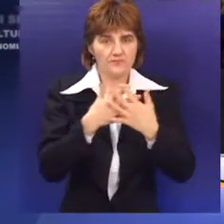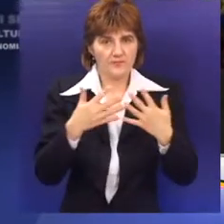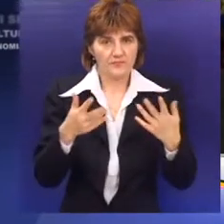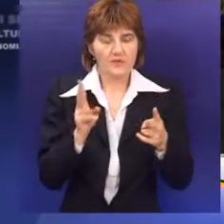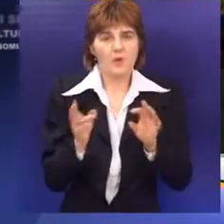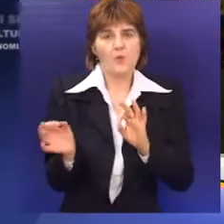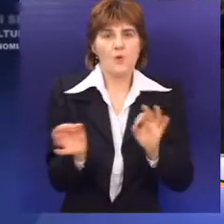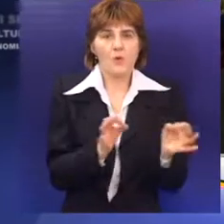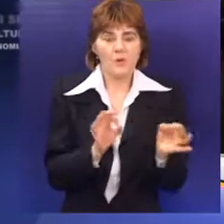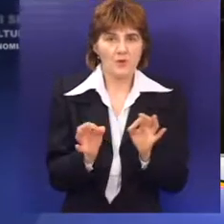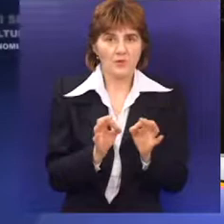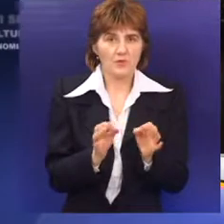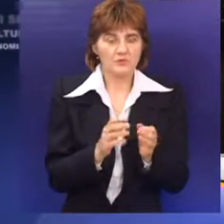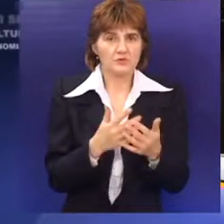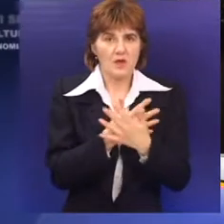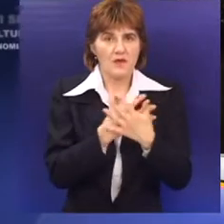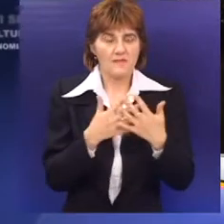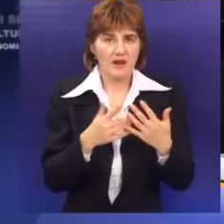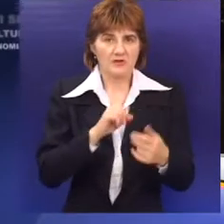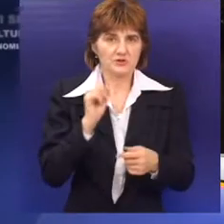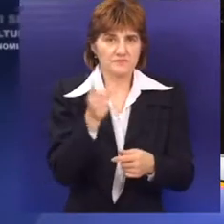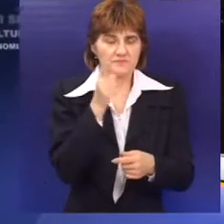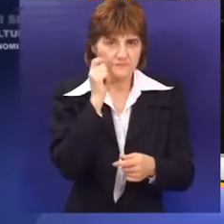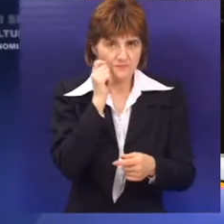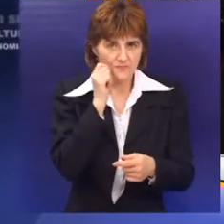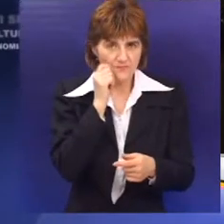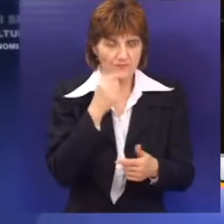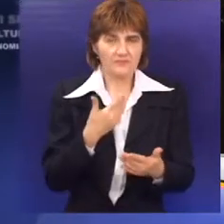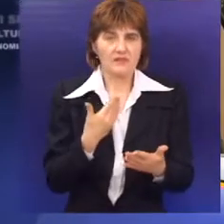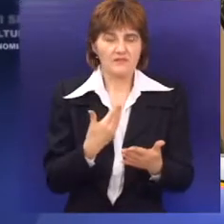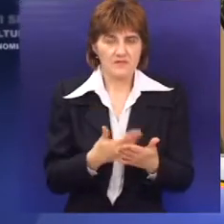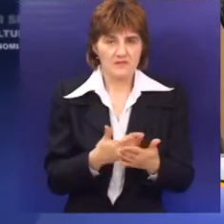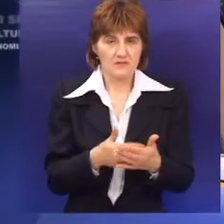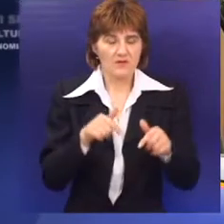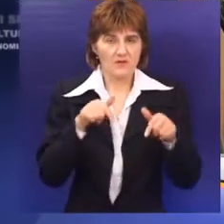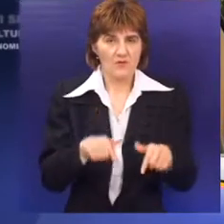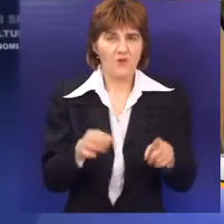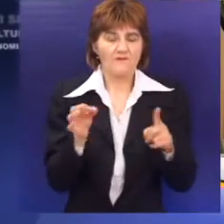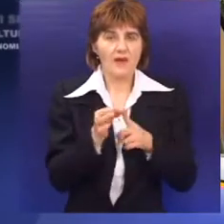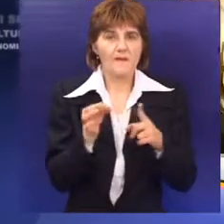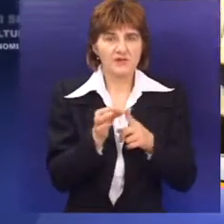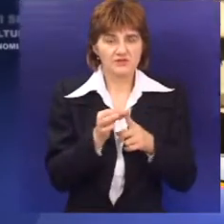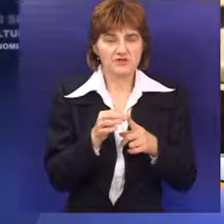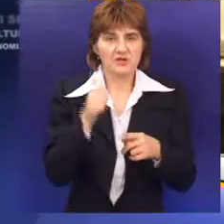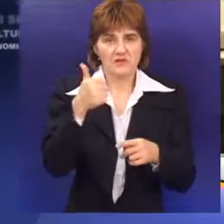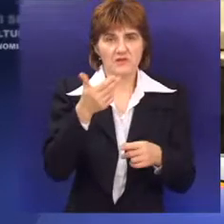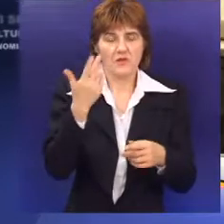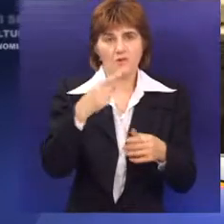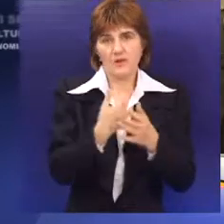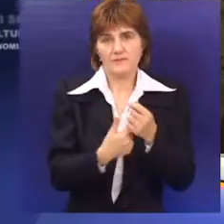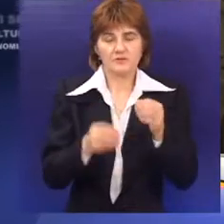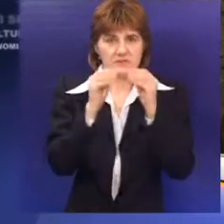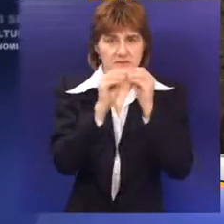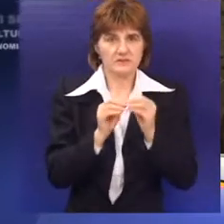investicija, kako bi omogućilo razvoj sekundarne mreže. Usvajanjem plana detaljne regulacije za mesnu zajednicu Peščara na